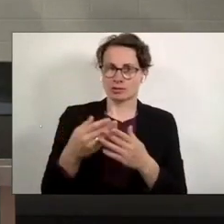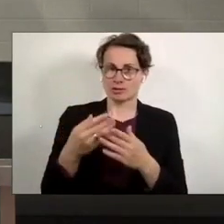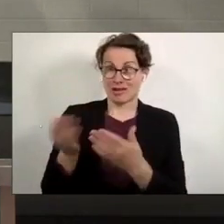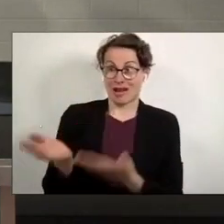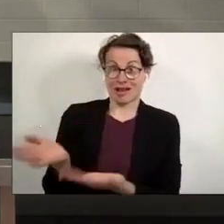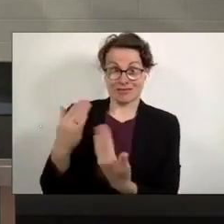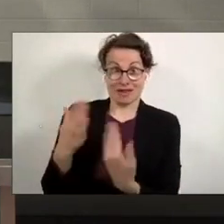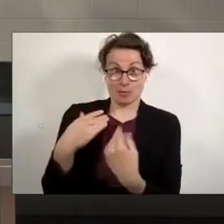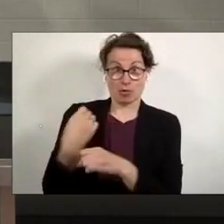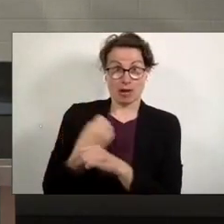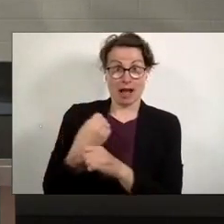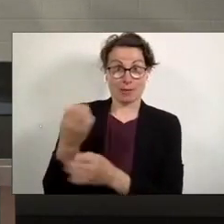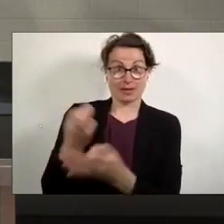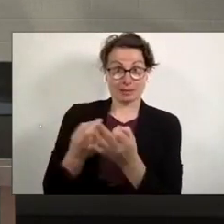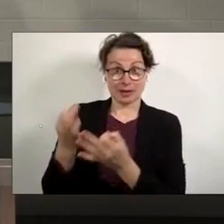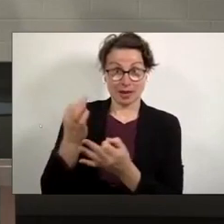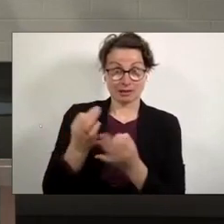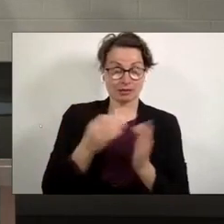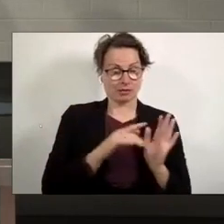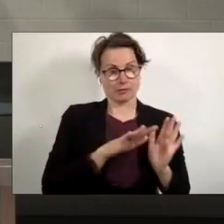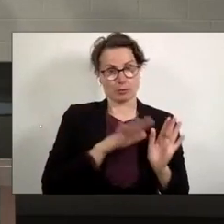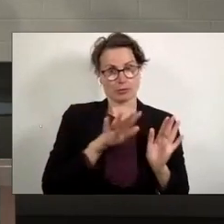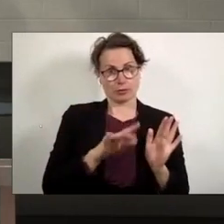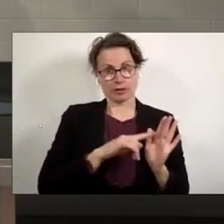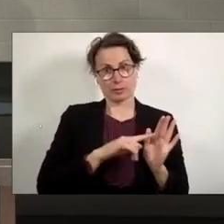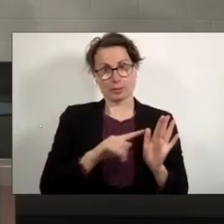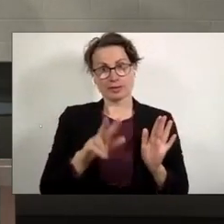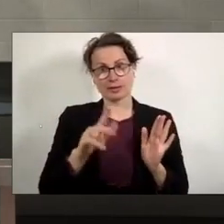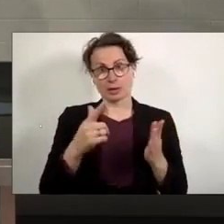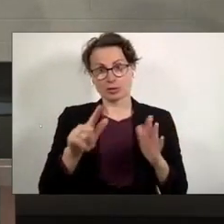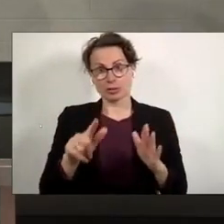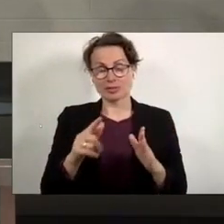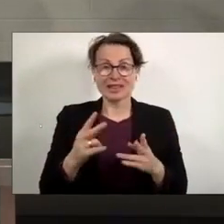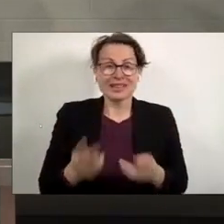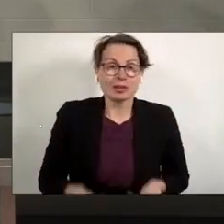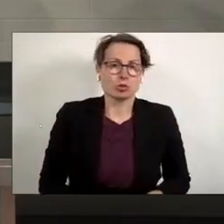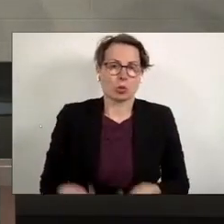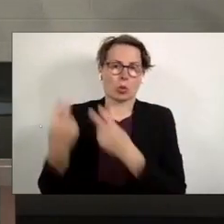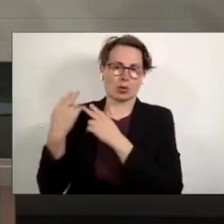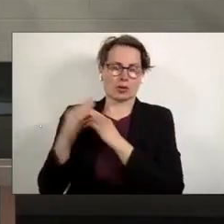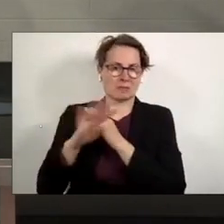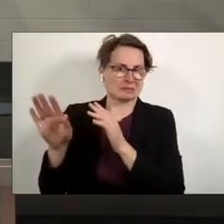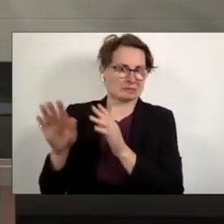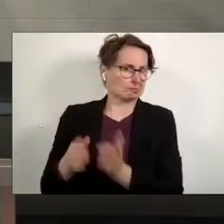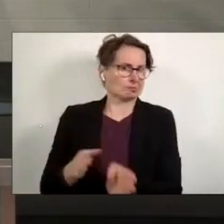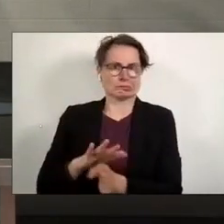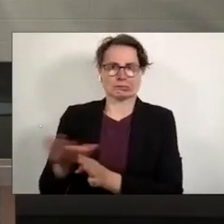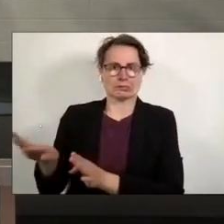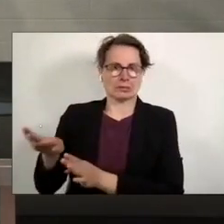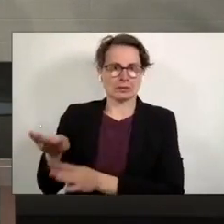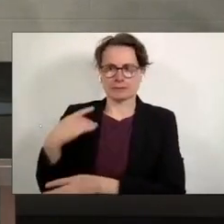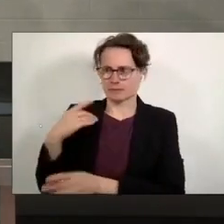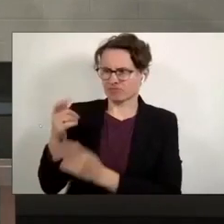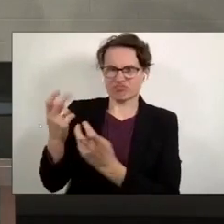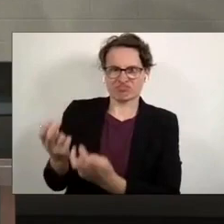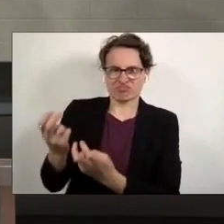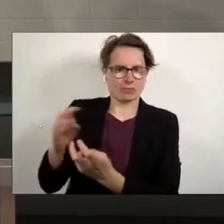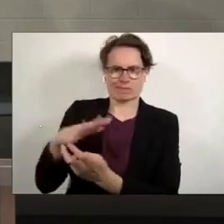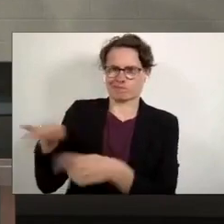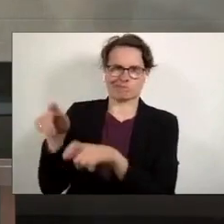Arbeitsmigrantinnen zwischen 1955 und 1973 rückgängig zu machen und ihre Selbsthaftigkeit zu verhindern.